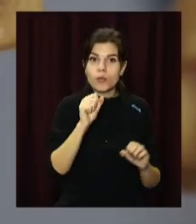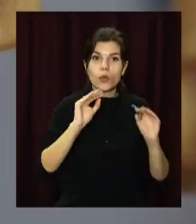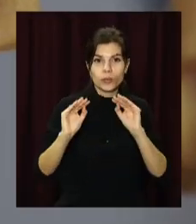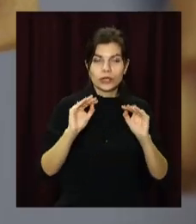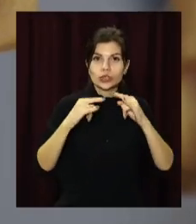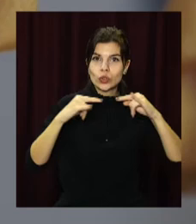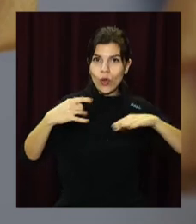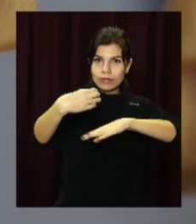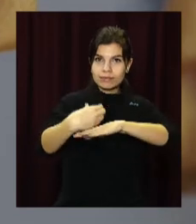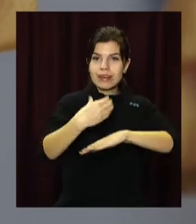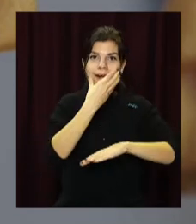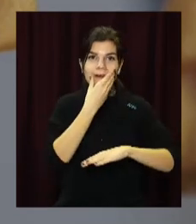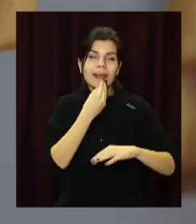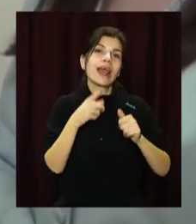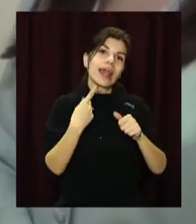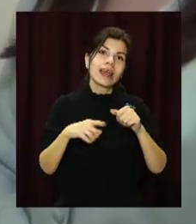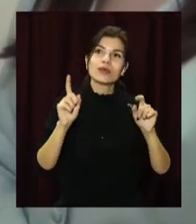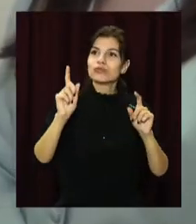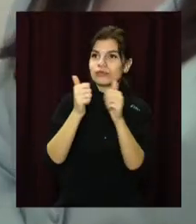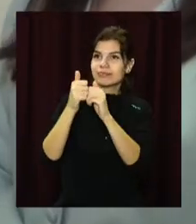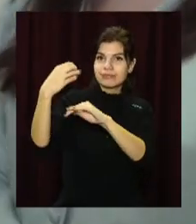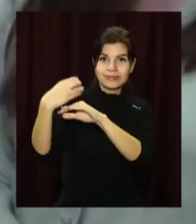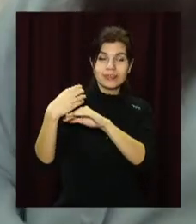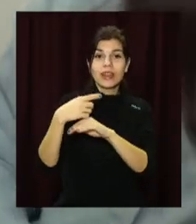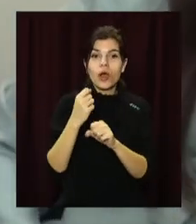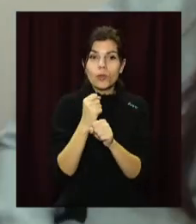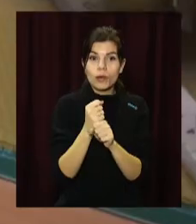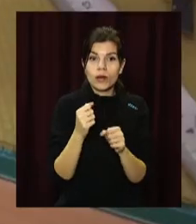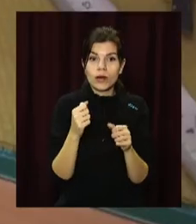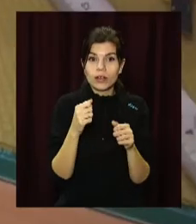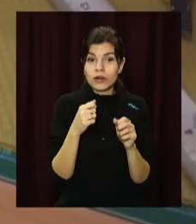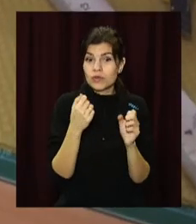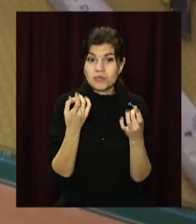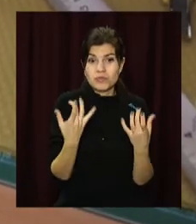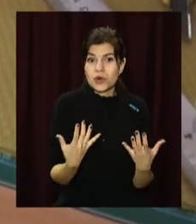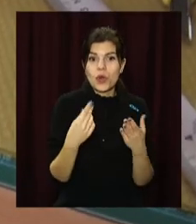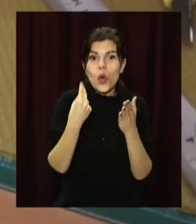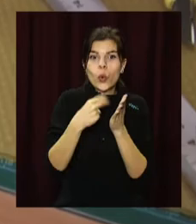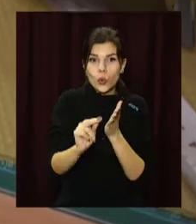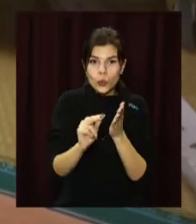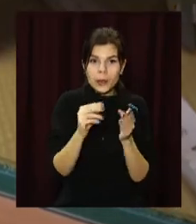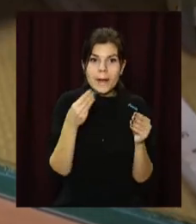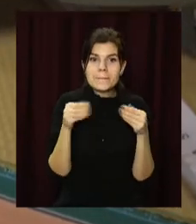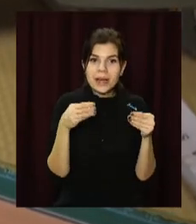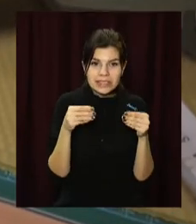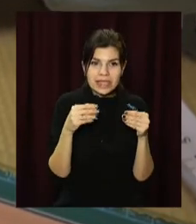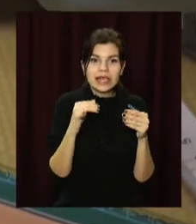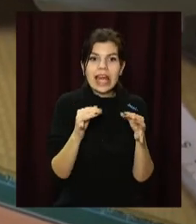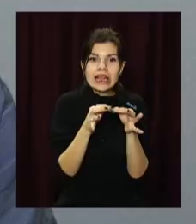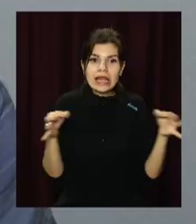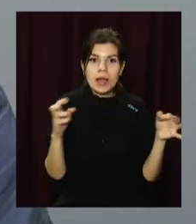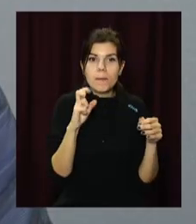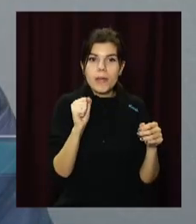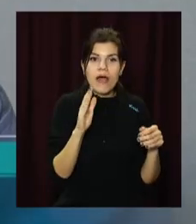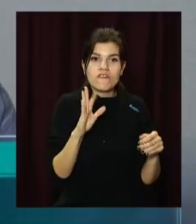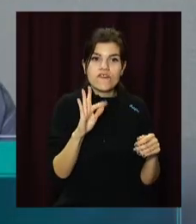святковий стіл або ж додати до інтер'єру. Аби зробити конусну свічку, достатньо придбати пластину восчини та запастися бавовняною ниткою.